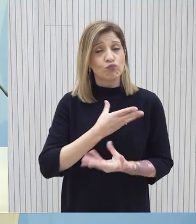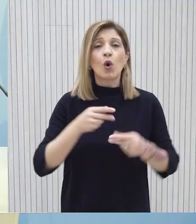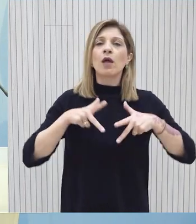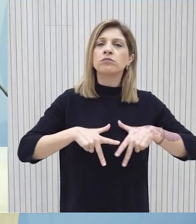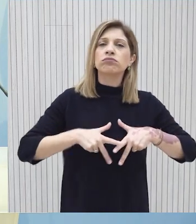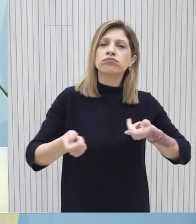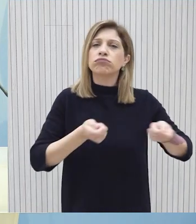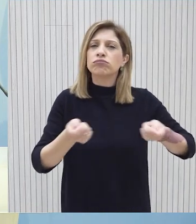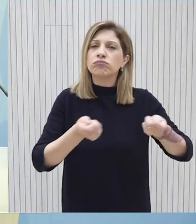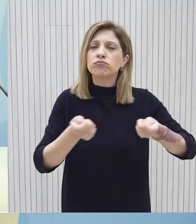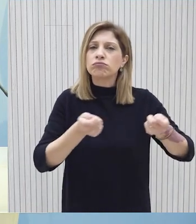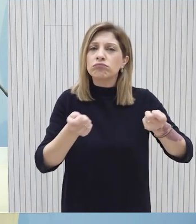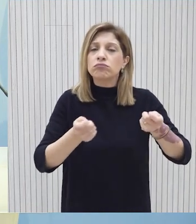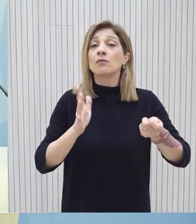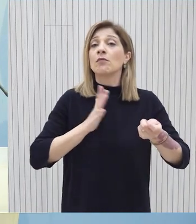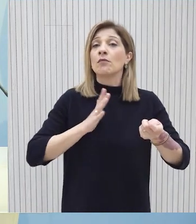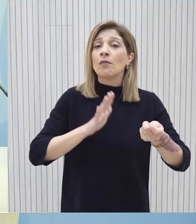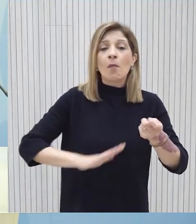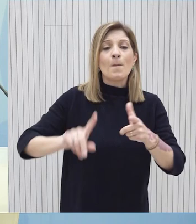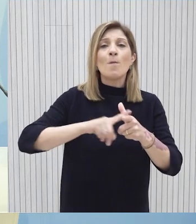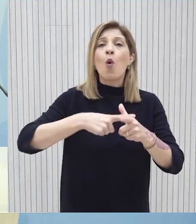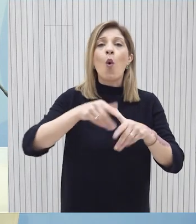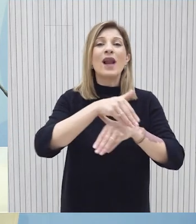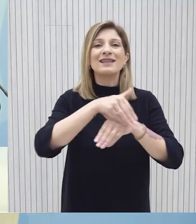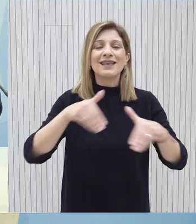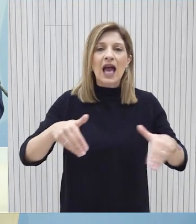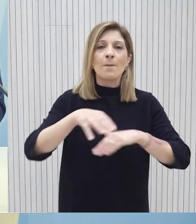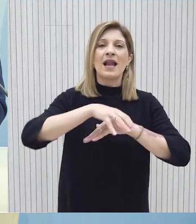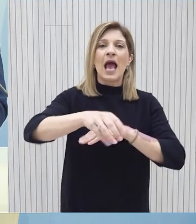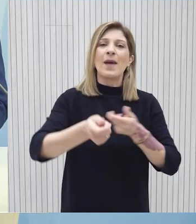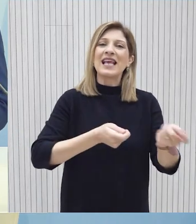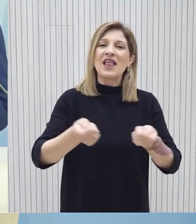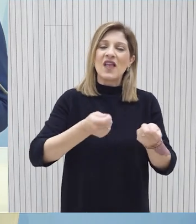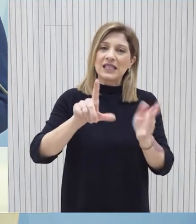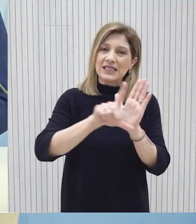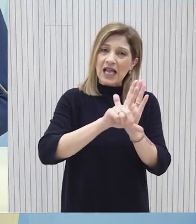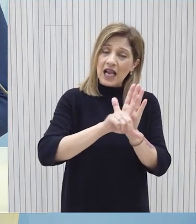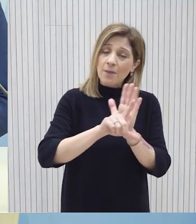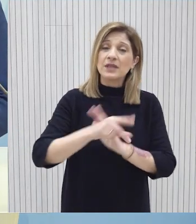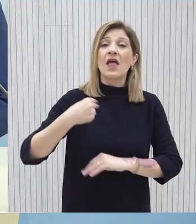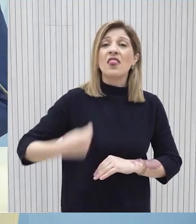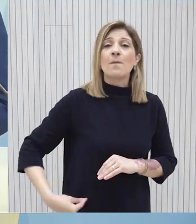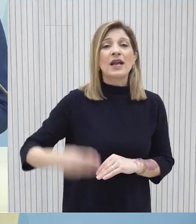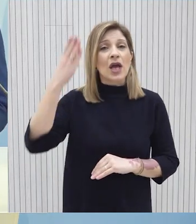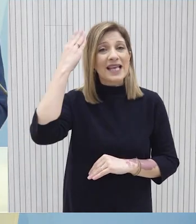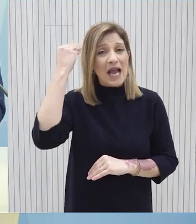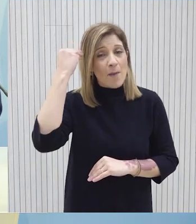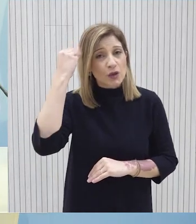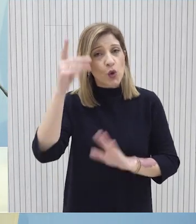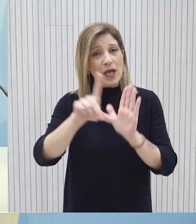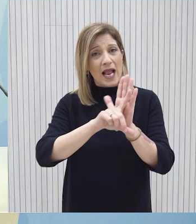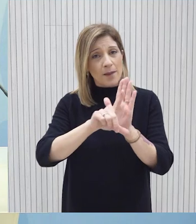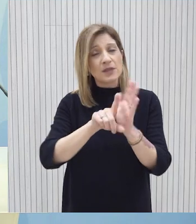υπηρεσιών και ιδιαίτερα το προσωπικό της πολιτικής άμυνας, της επαρχιακής διοίκησης Λεμεσού, των δημαρχείων Γερμασόγιας και Λεμεσού,